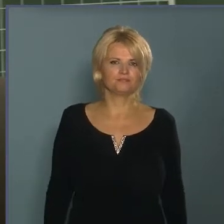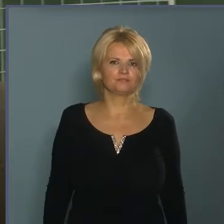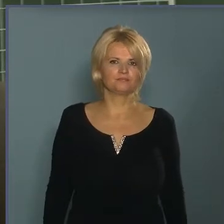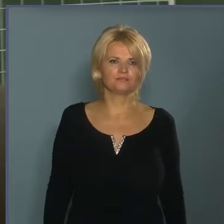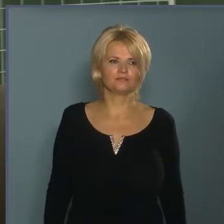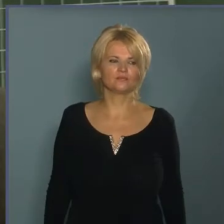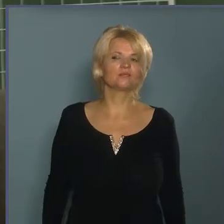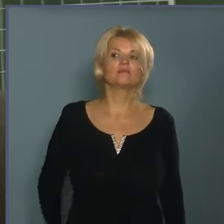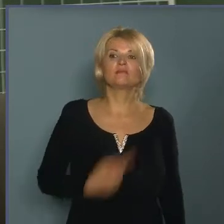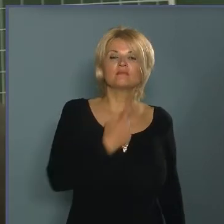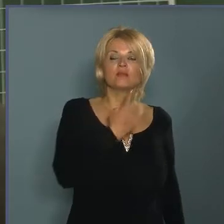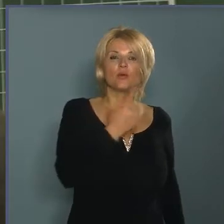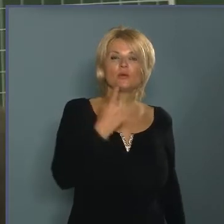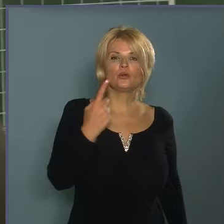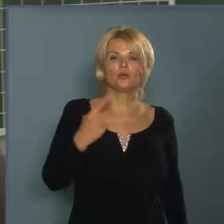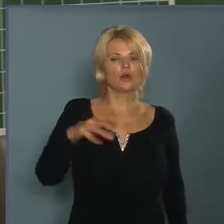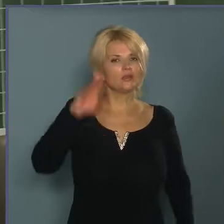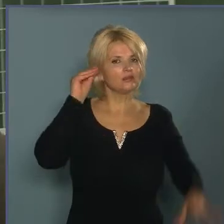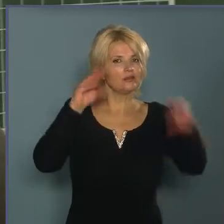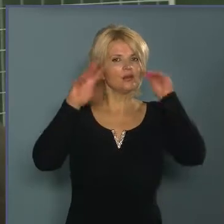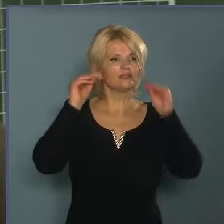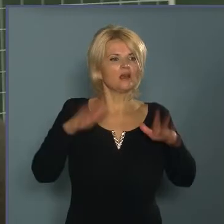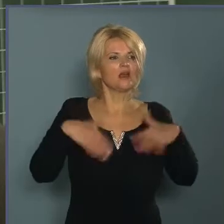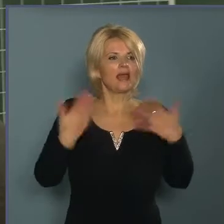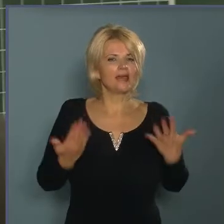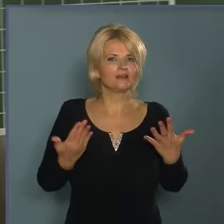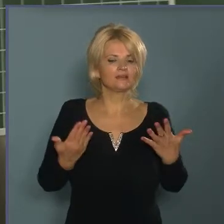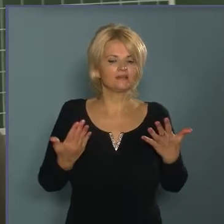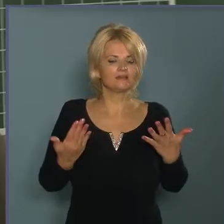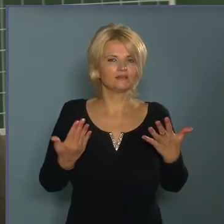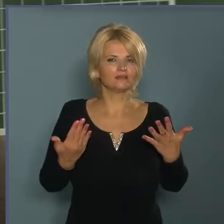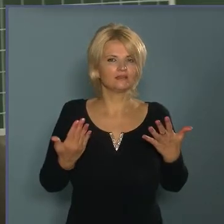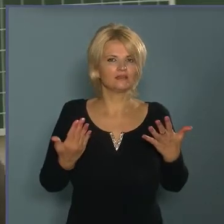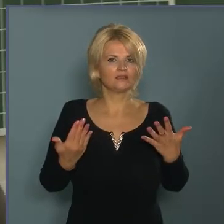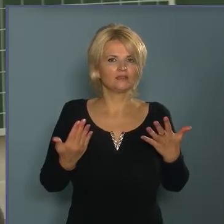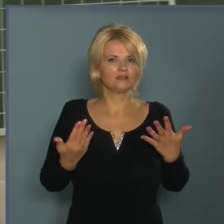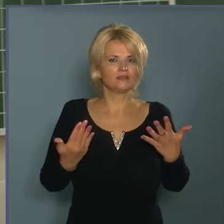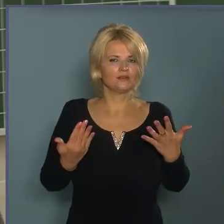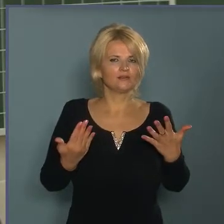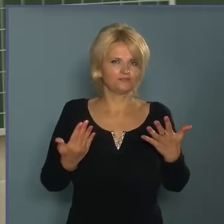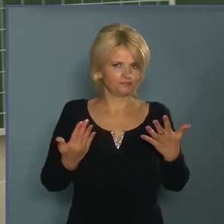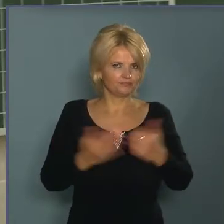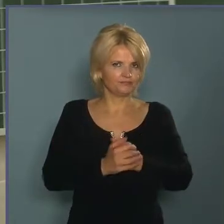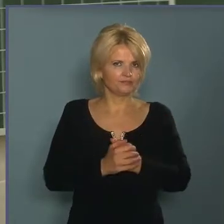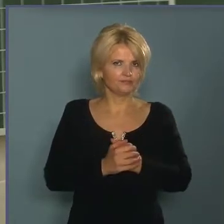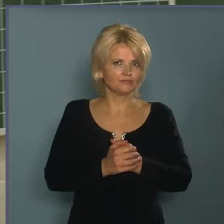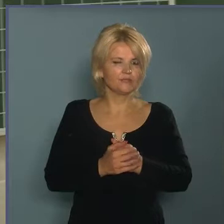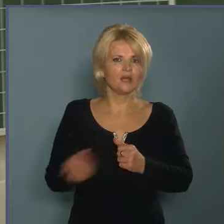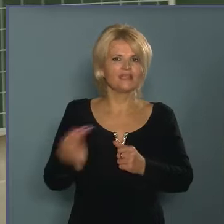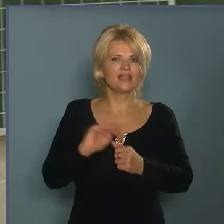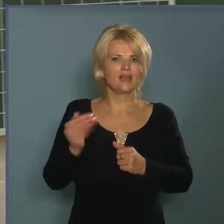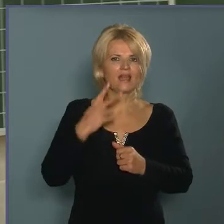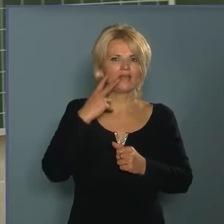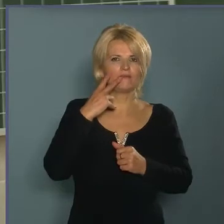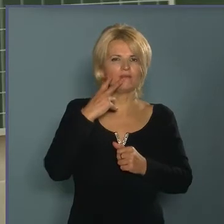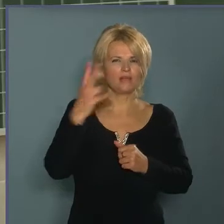Önök tanításban tapasztalják-e, hogy folyamatosan változtatni kell azt, hogy miként tudnak eljutni a gyerekekhez, hogy a figyelmüket, az érdeklődéseket